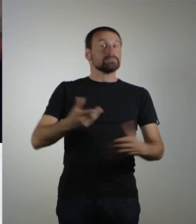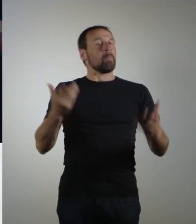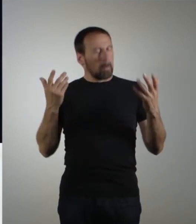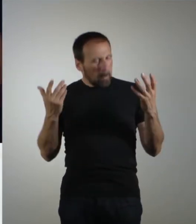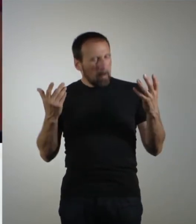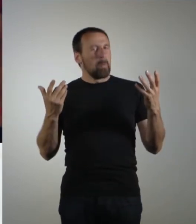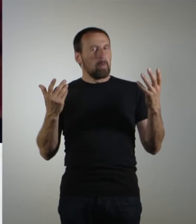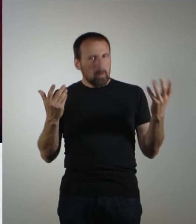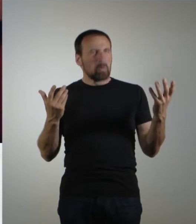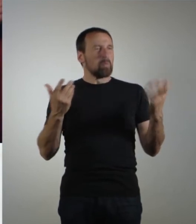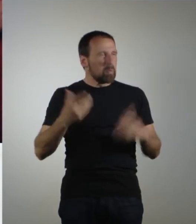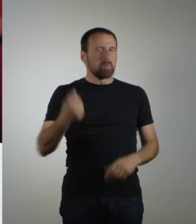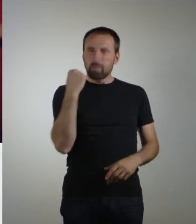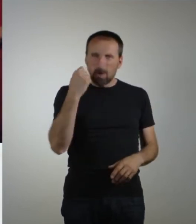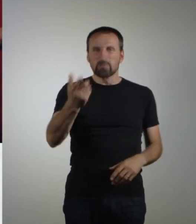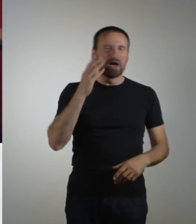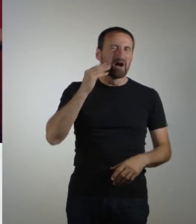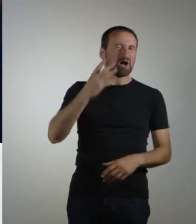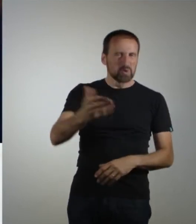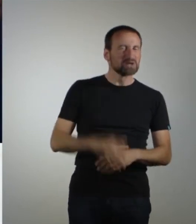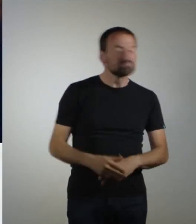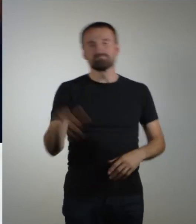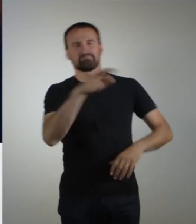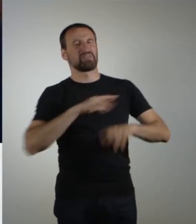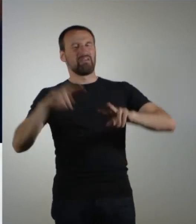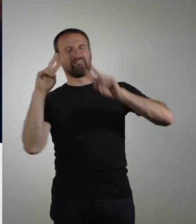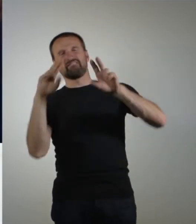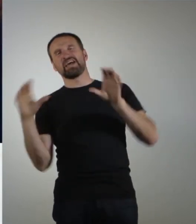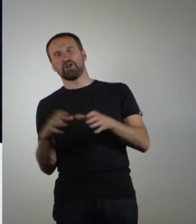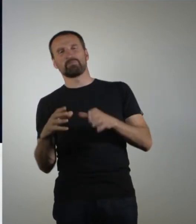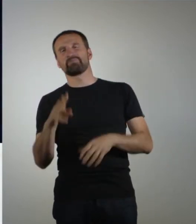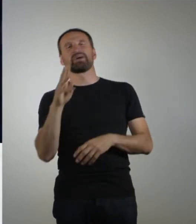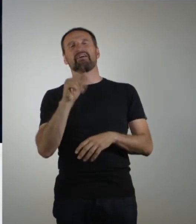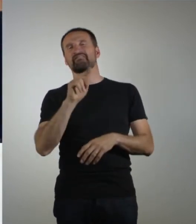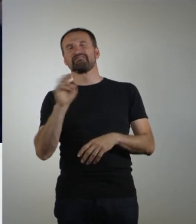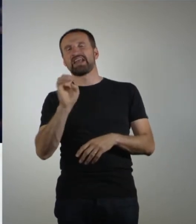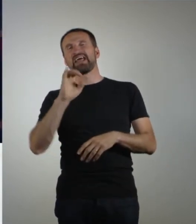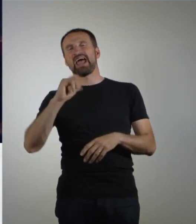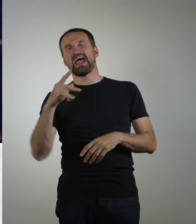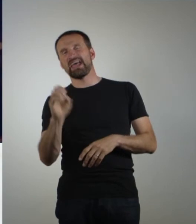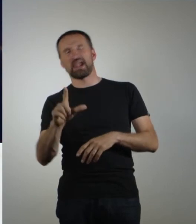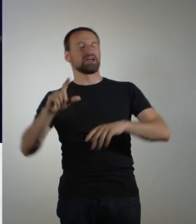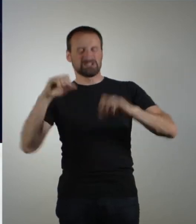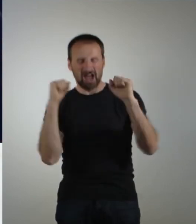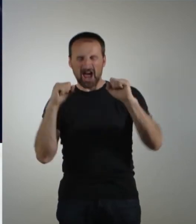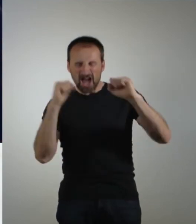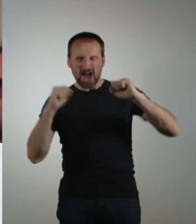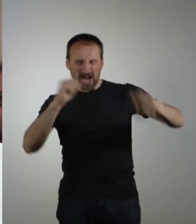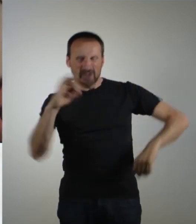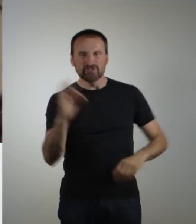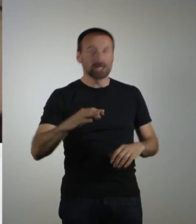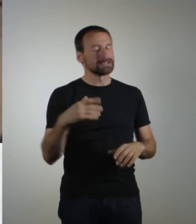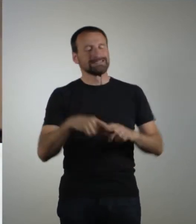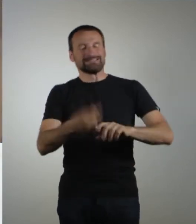Der internationale Fanclub Wanne-Eickel peitscht die beiden nach vorne. Da schlägt's schon wieder ein. Der nächste Schluck ist immer der schwerste.